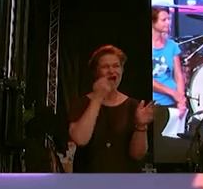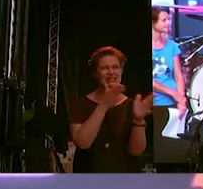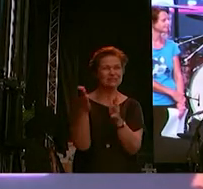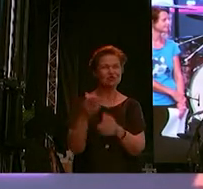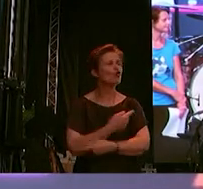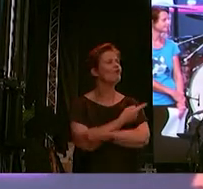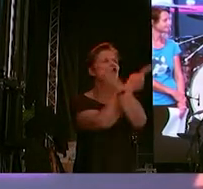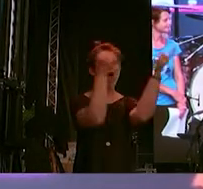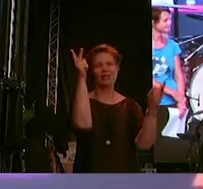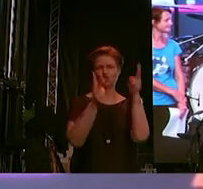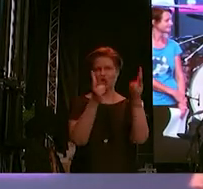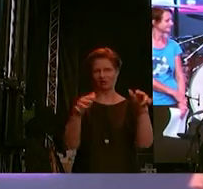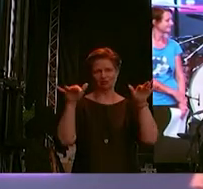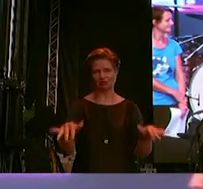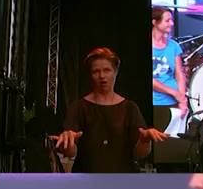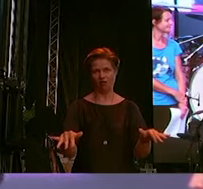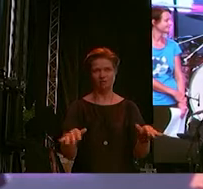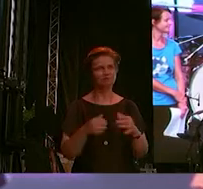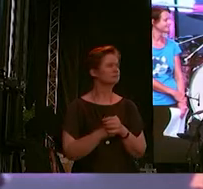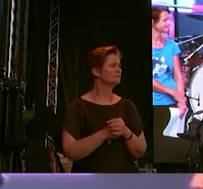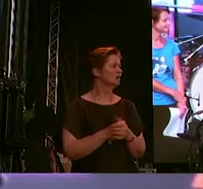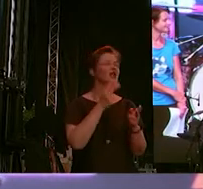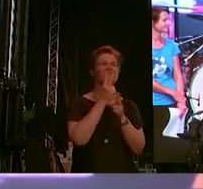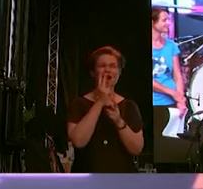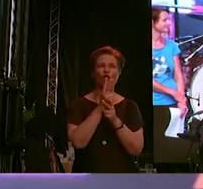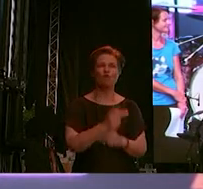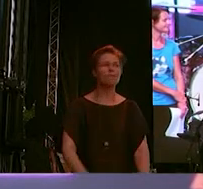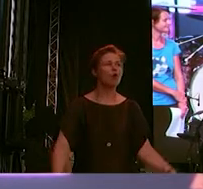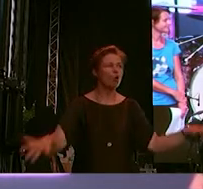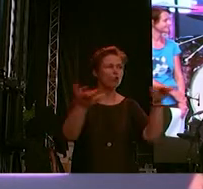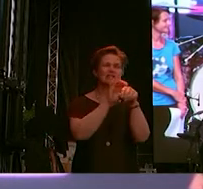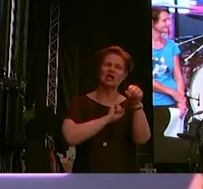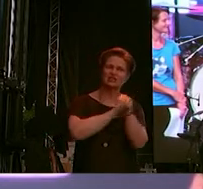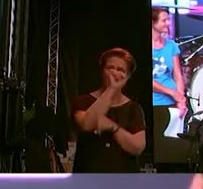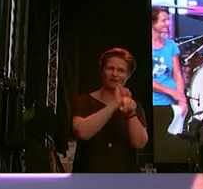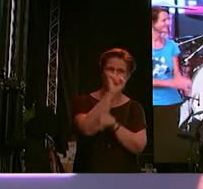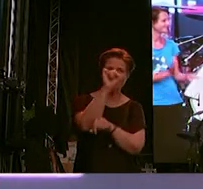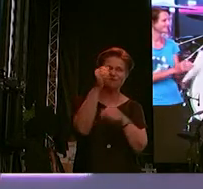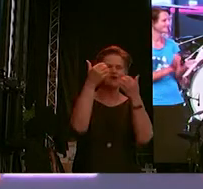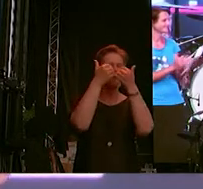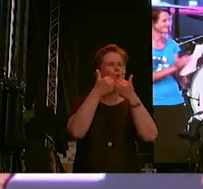mir, uns allen. Deshalb ist unser Kampf unteilbar.